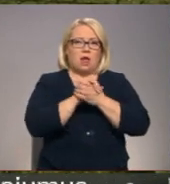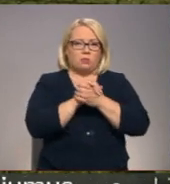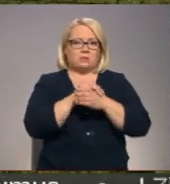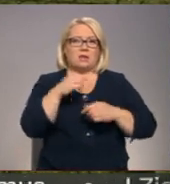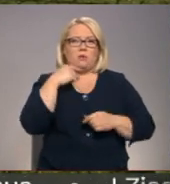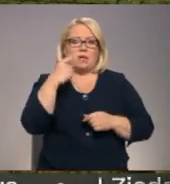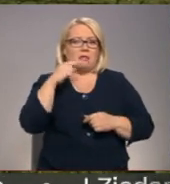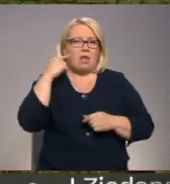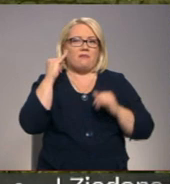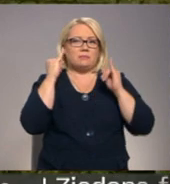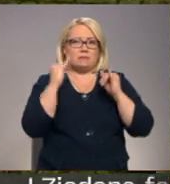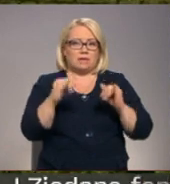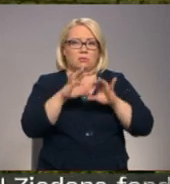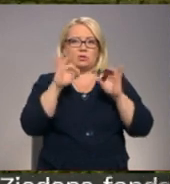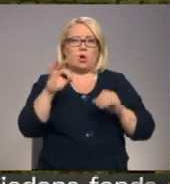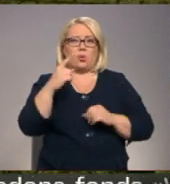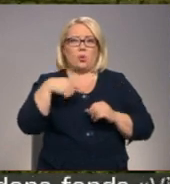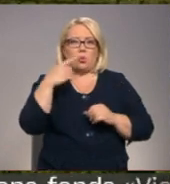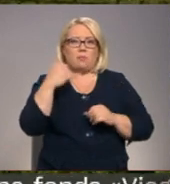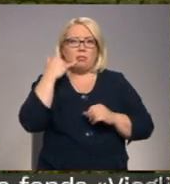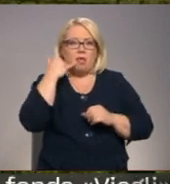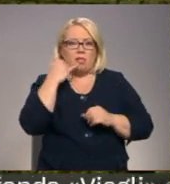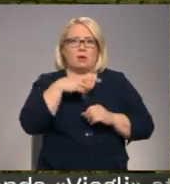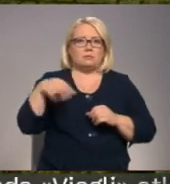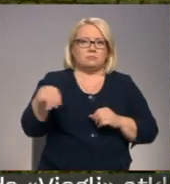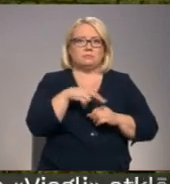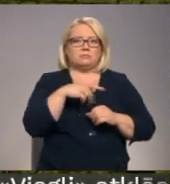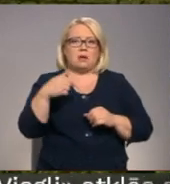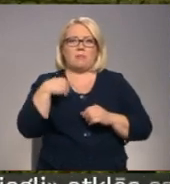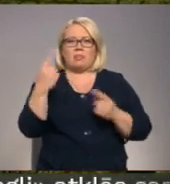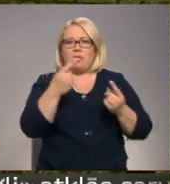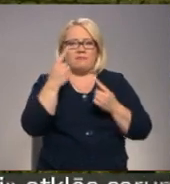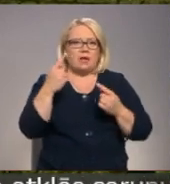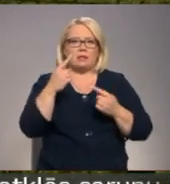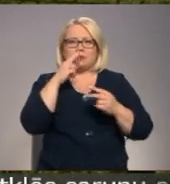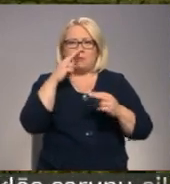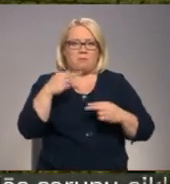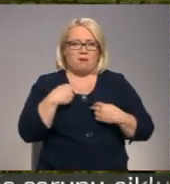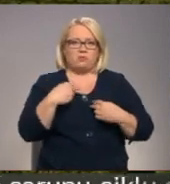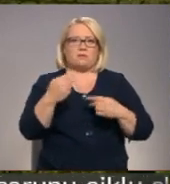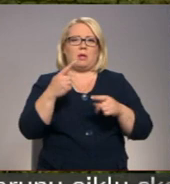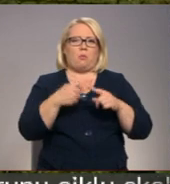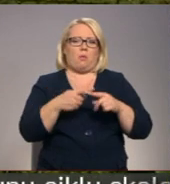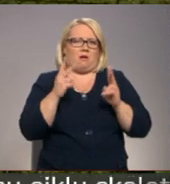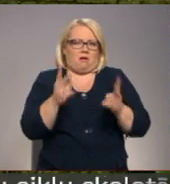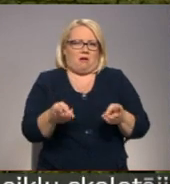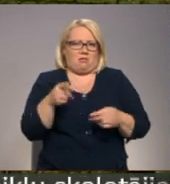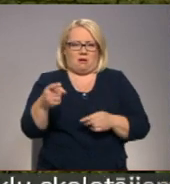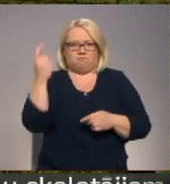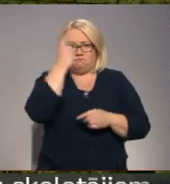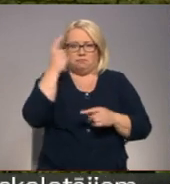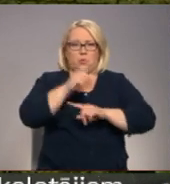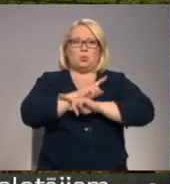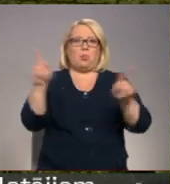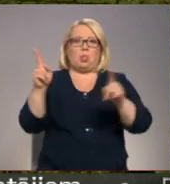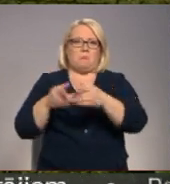slikti. Mēs sākām runāt par telefonu un es, laikam, staigoju un runāju, ka nu neviens nepievērš uzmanību un kādu tā iereibušai personu